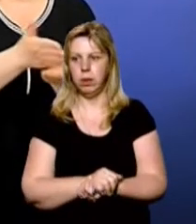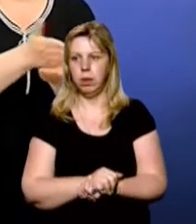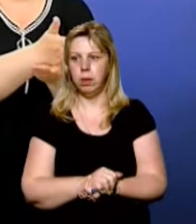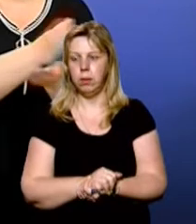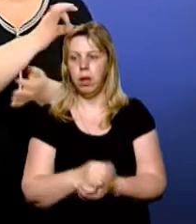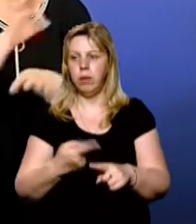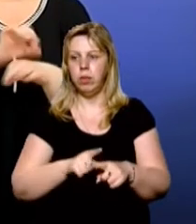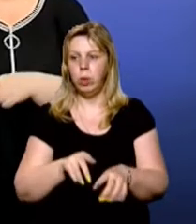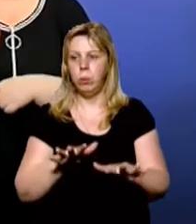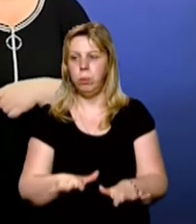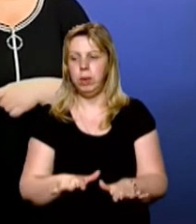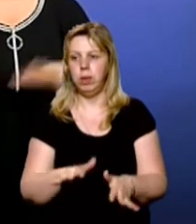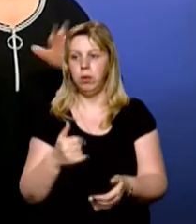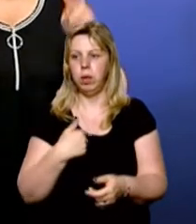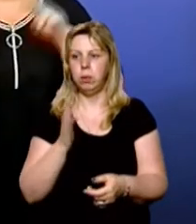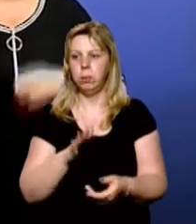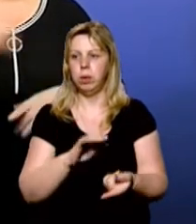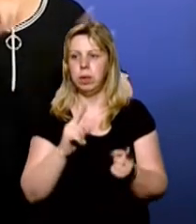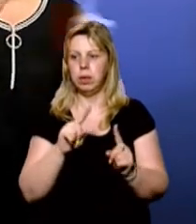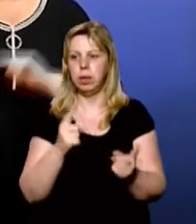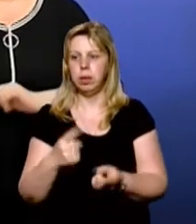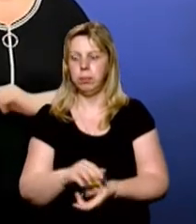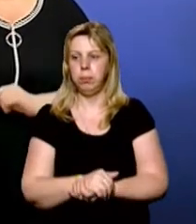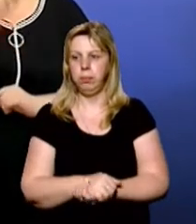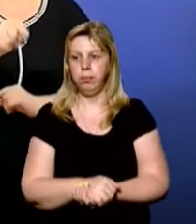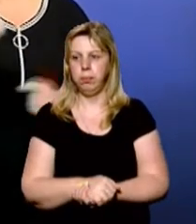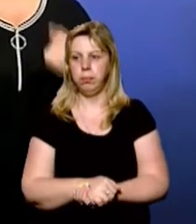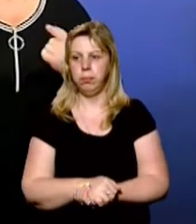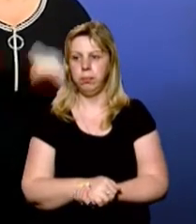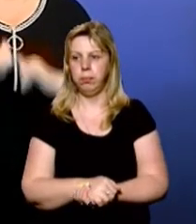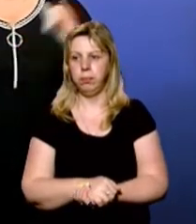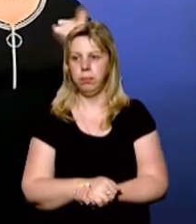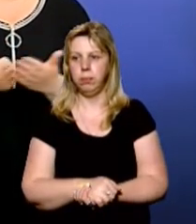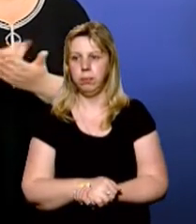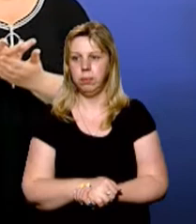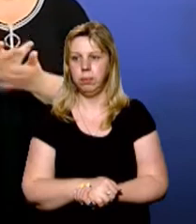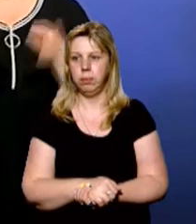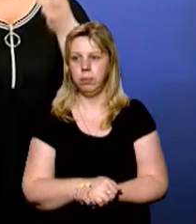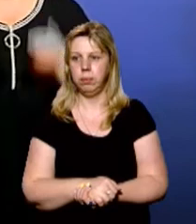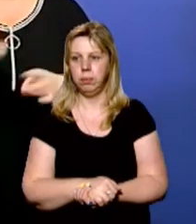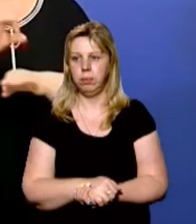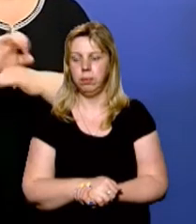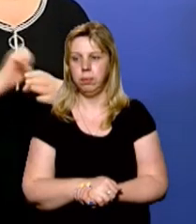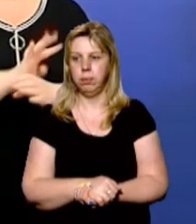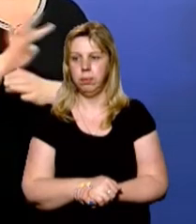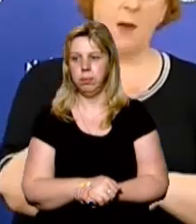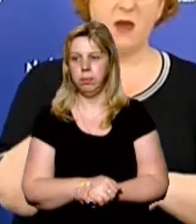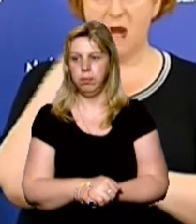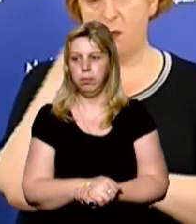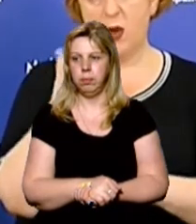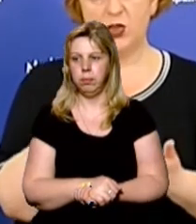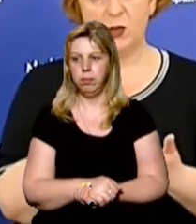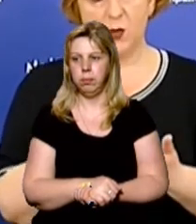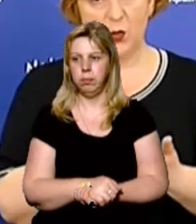першому місці в нас по розгляду буде Закарпатська область, оскільки там значно зростає кількість випадків хворих на коронавірусну хворобу.